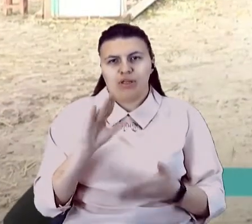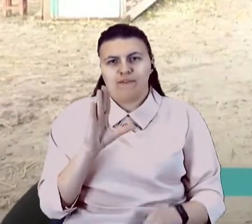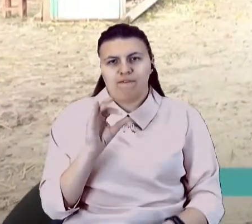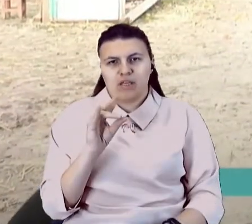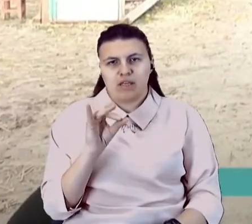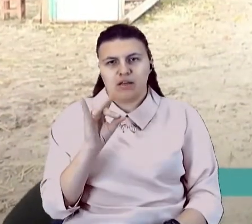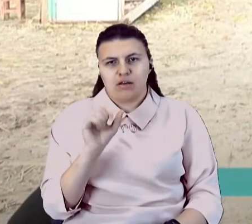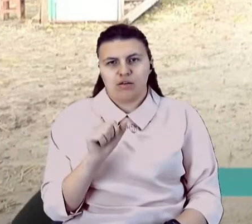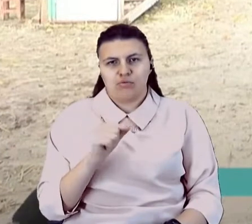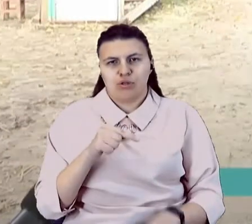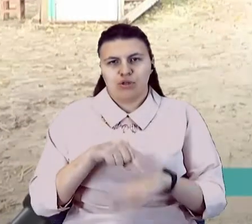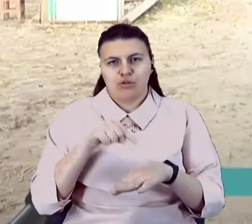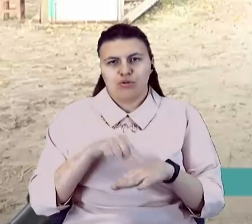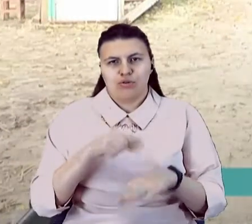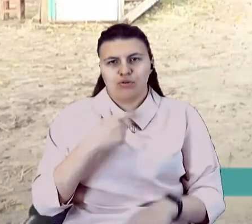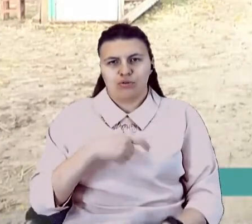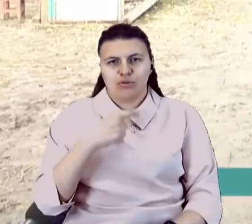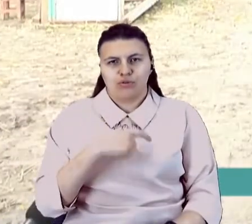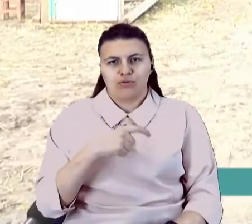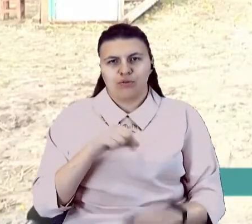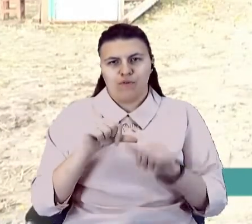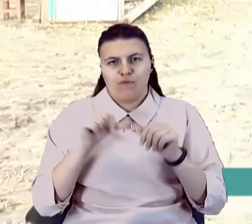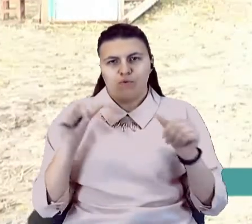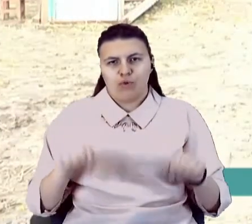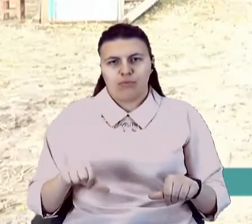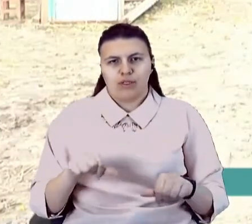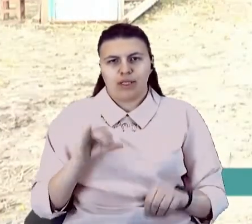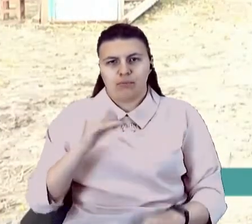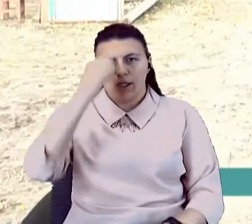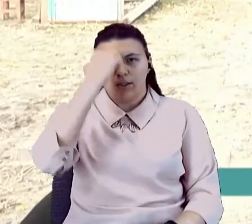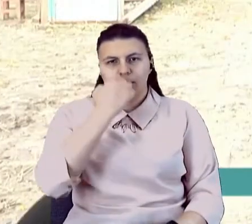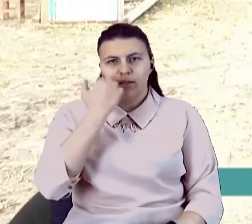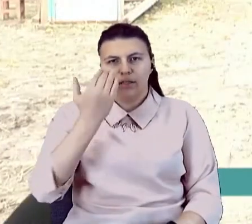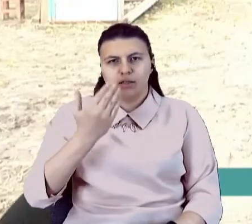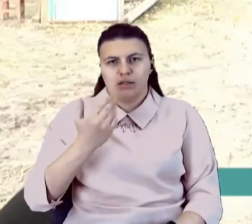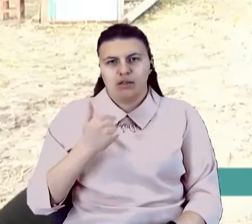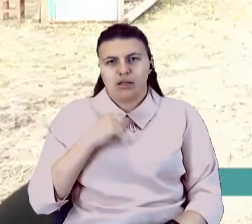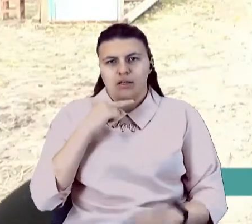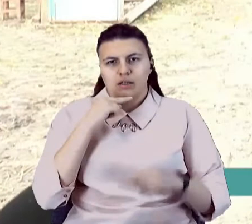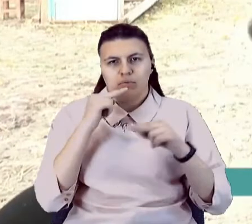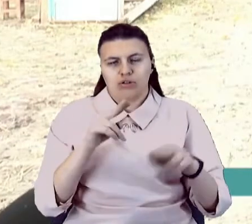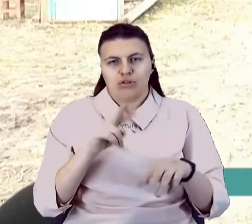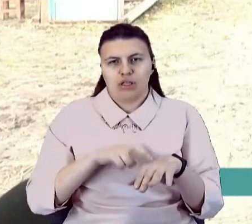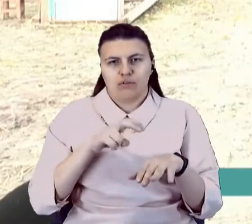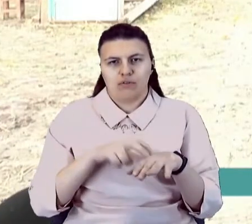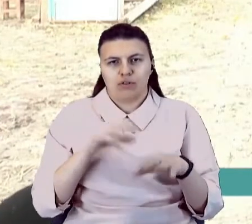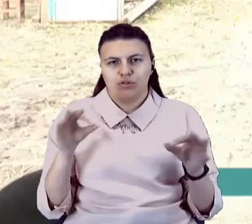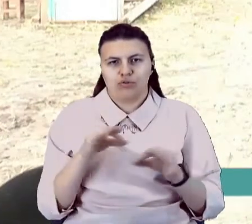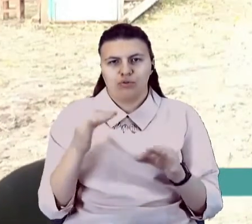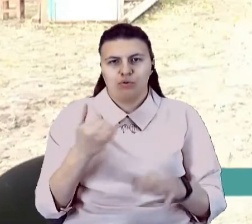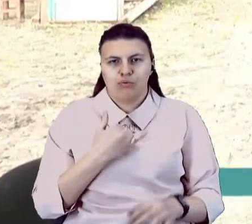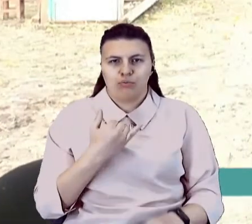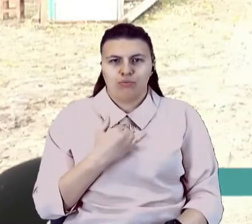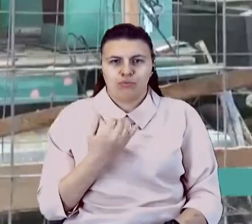почувствувати себе в формі. І благодаря їй я не обращаюсь ні до врачей, ніж чого, хоча у мене чотири компресійних